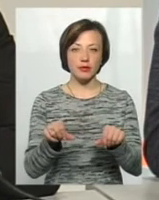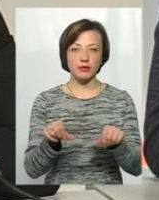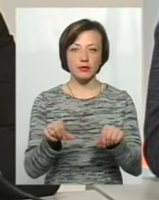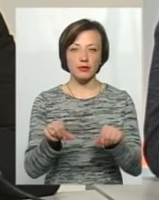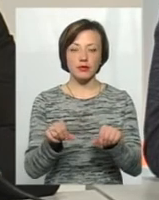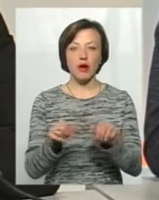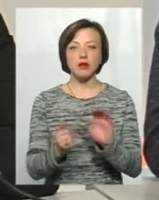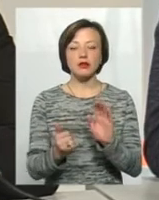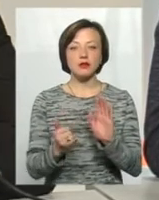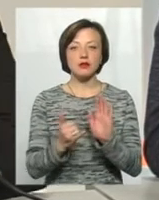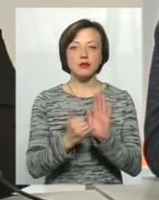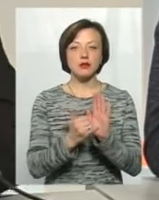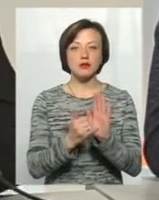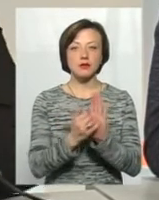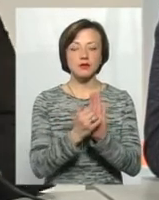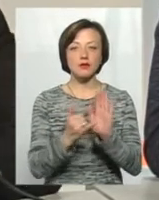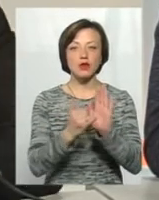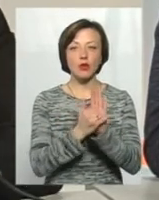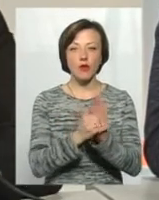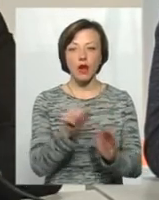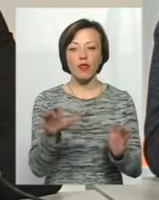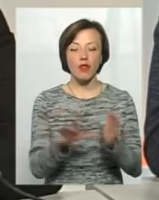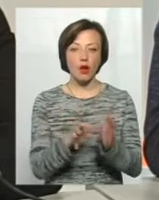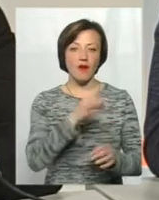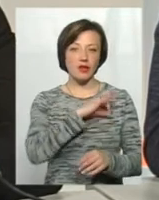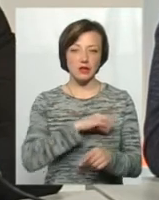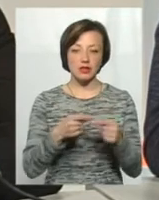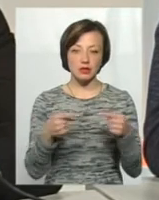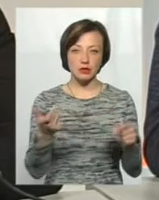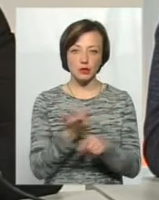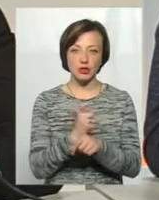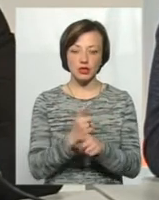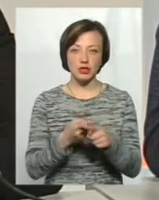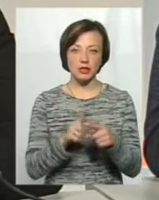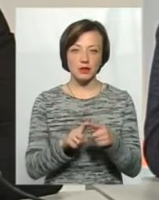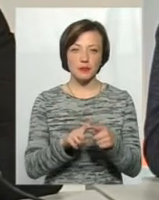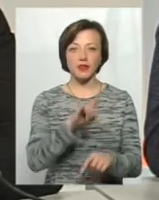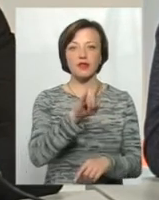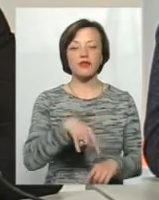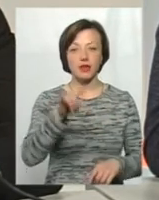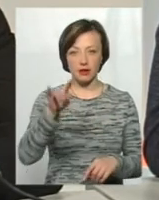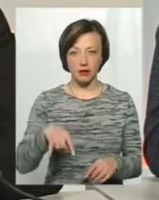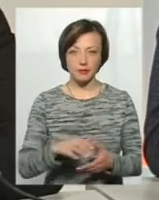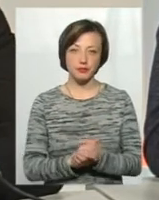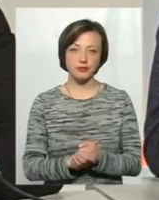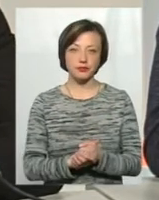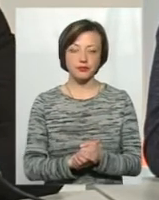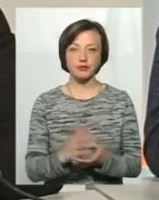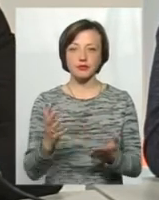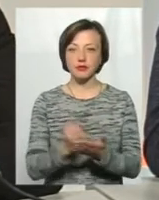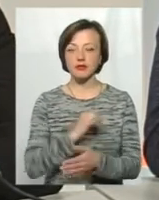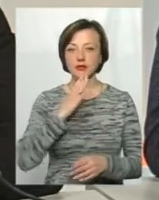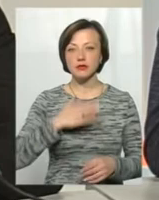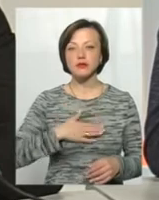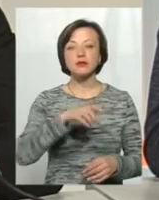самовстановлення енергоефективних засобів. Тобто, здебільшого, це от на вікна. Виходять наші люди,